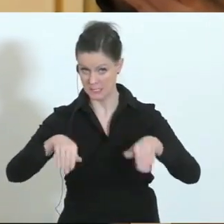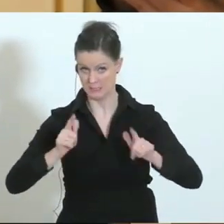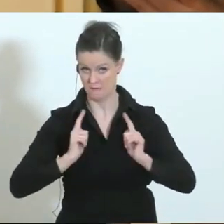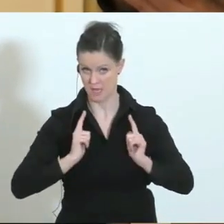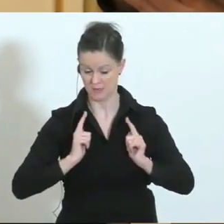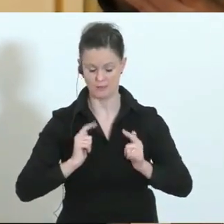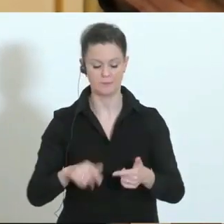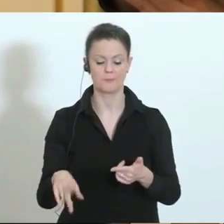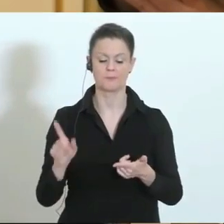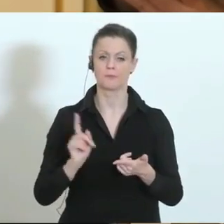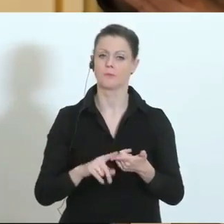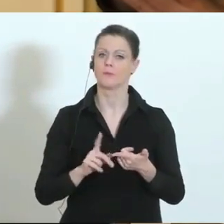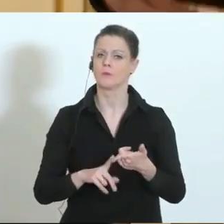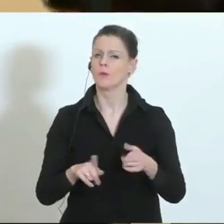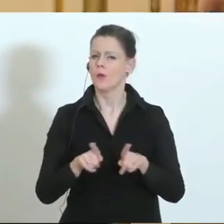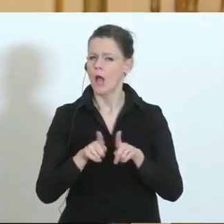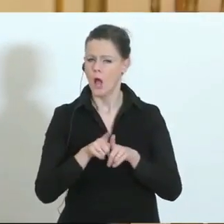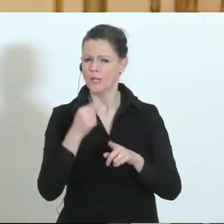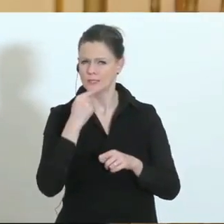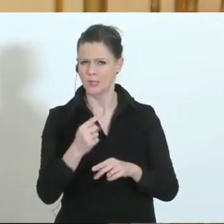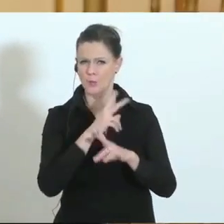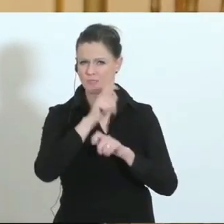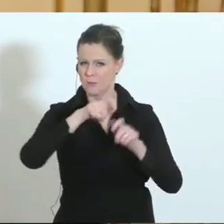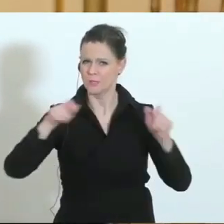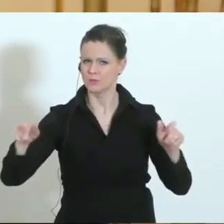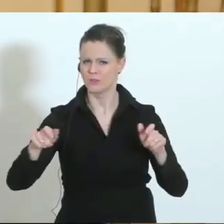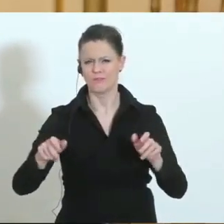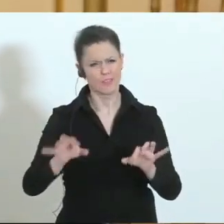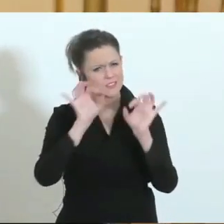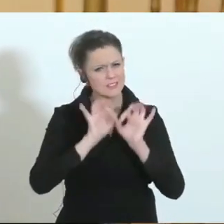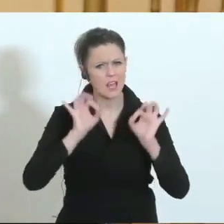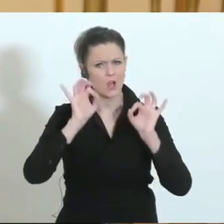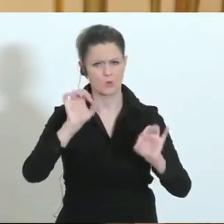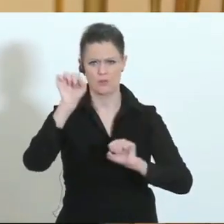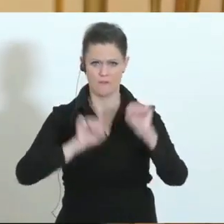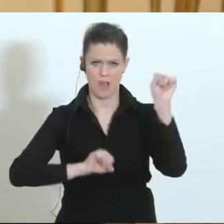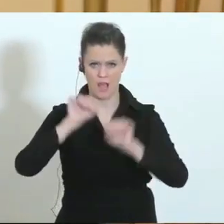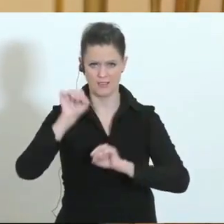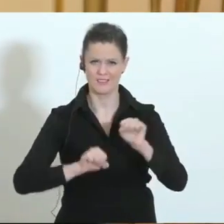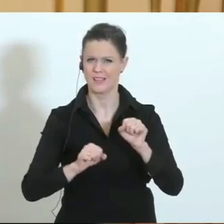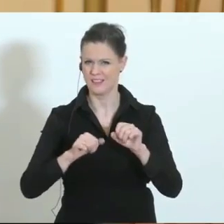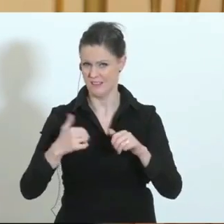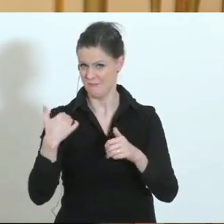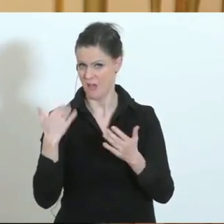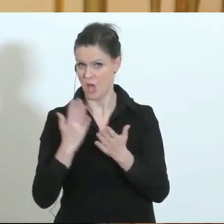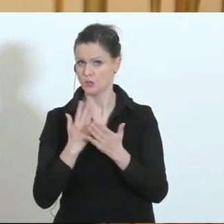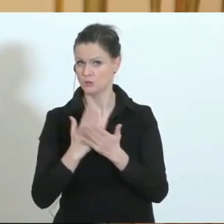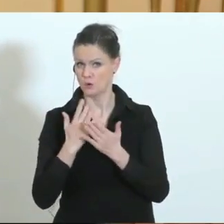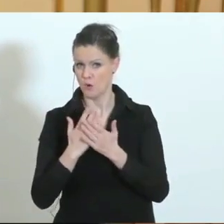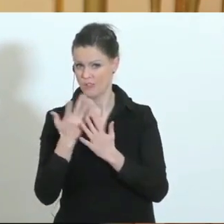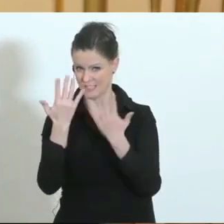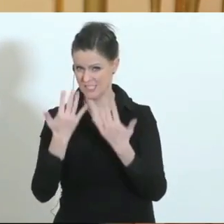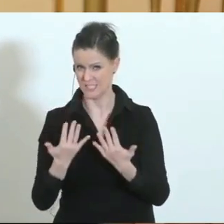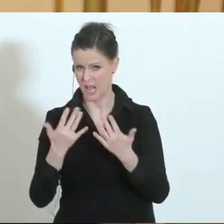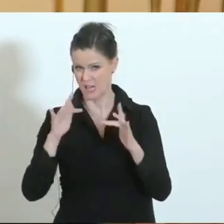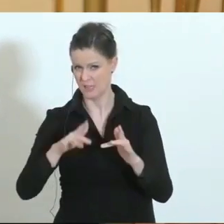Sie haben gesagt, die Österreicher halten sich vorbildhaft. Gibt es vielleicht Zahlen, wie viele Abmahnungen, also Abstrafungen es schon gegeben hat?